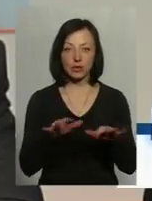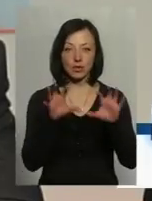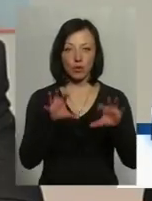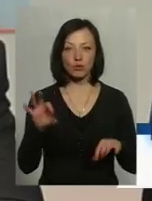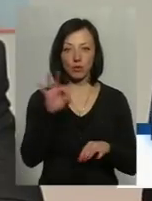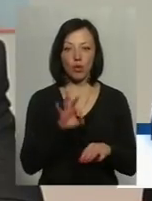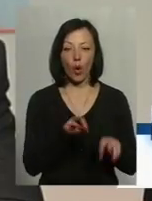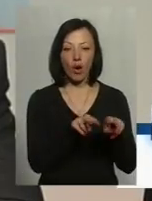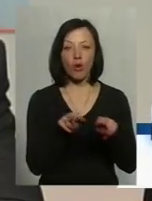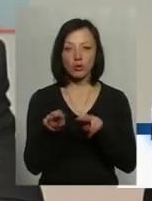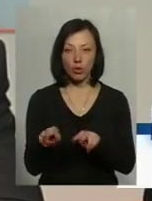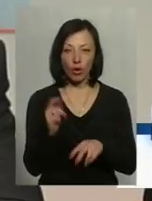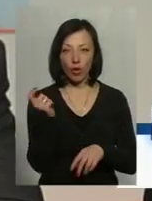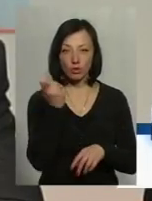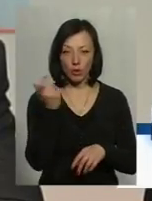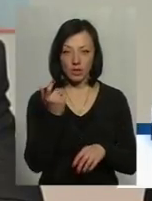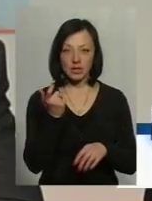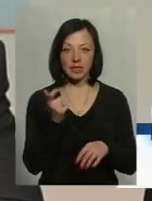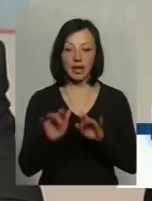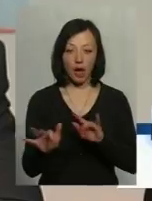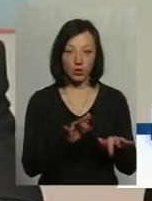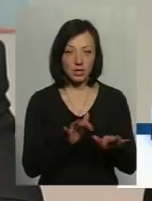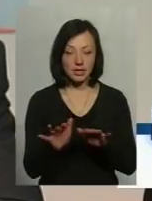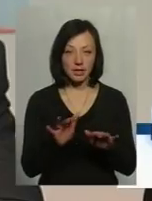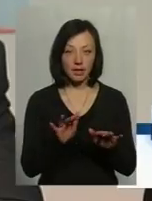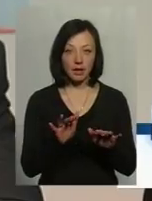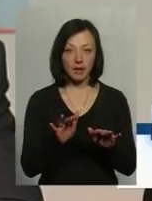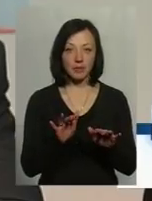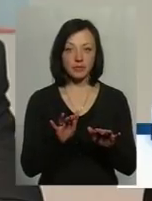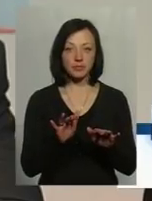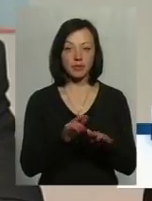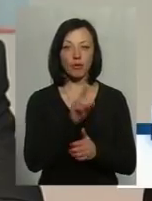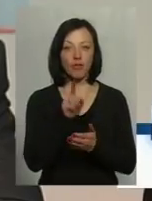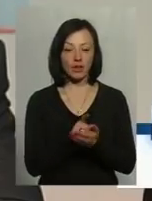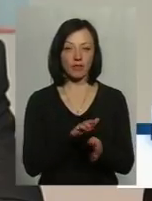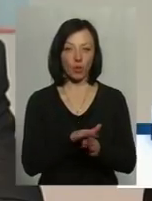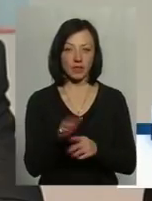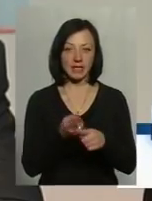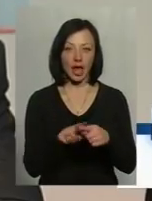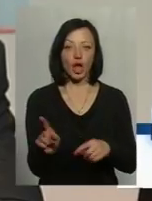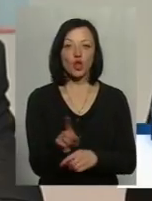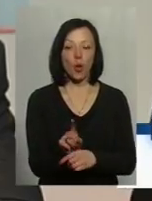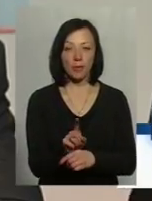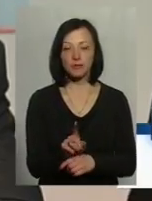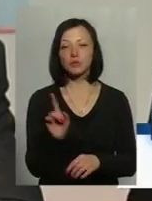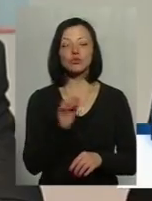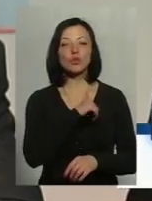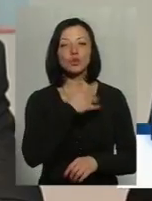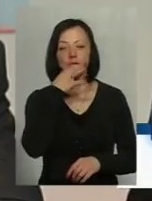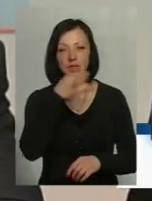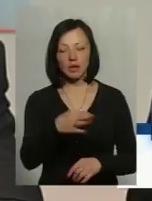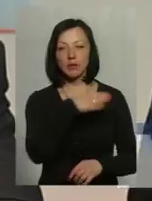здійснення нагляду контролю в серії господарської діяльності, повинен дотримуватися цієї норми. Що я хочу сказати,